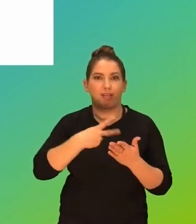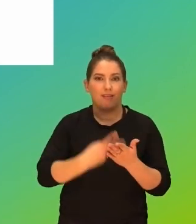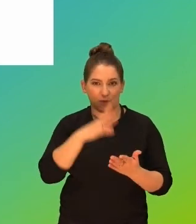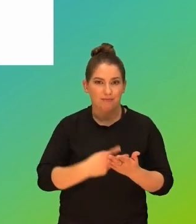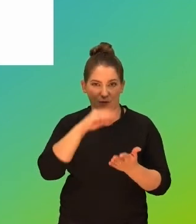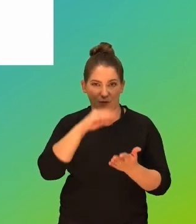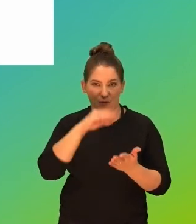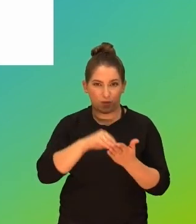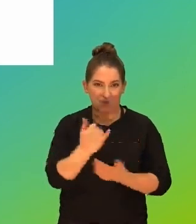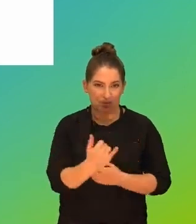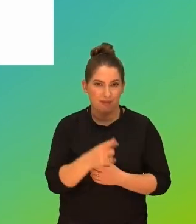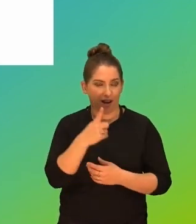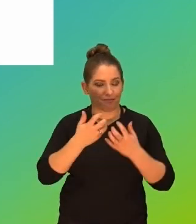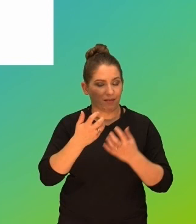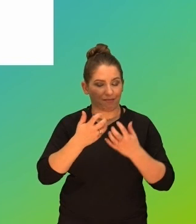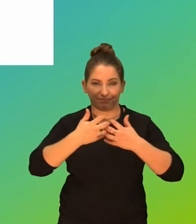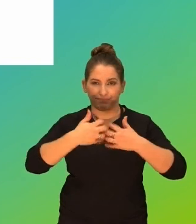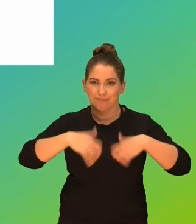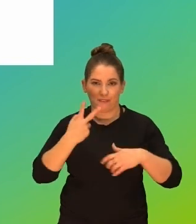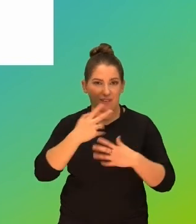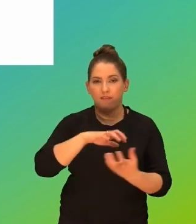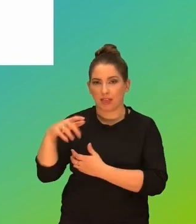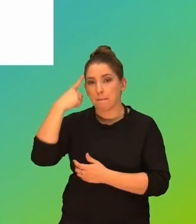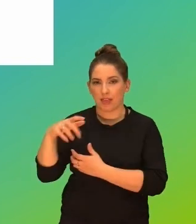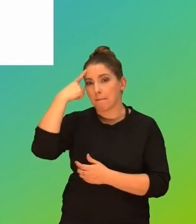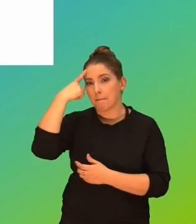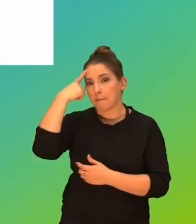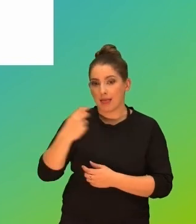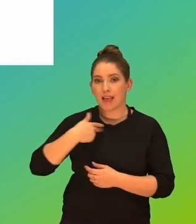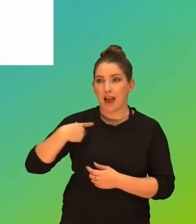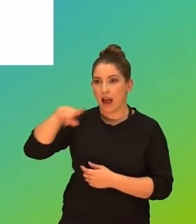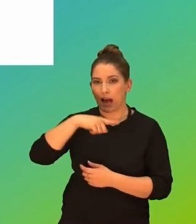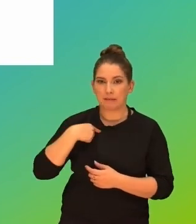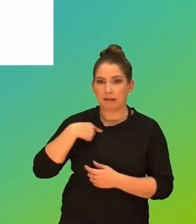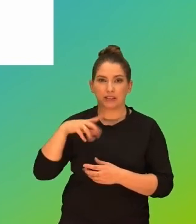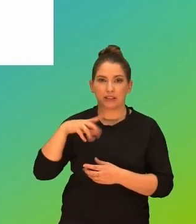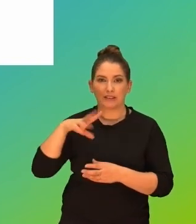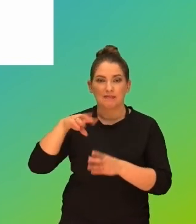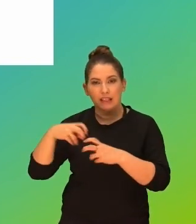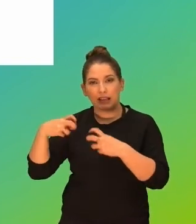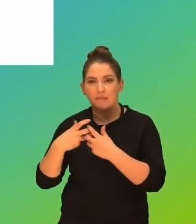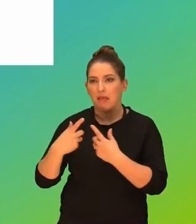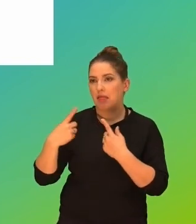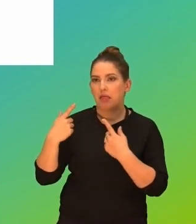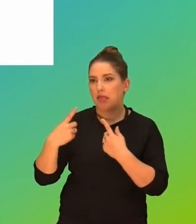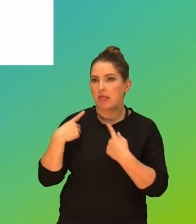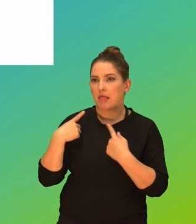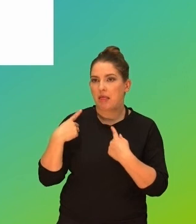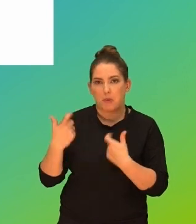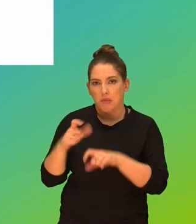doświadczenie dzieci. Natomiast to są dwa różne światy. Pamiętajmy o tym. To, że nam coś się nie dzieje w sieci, że nie byliśmy